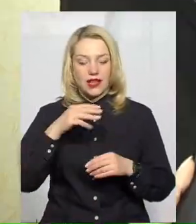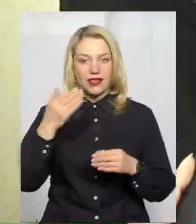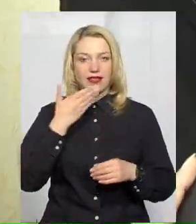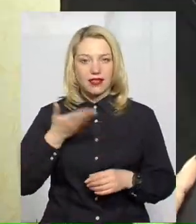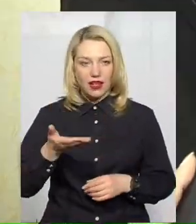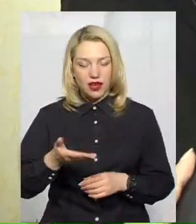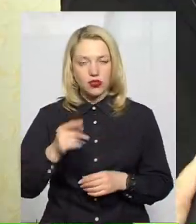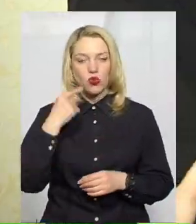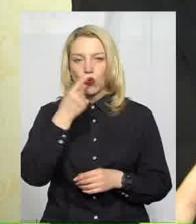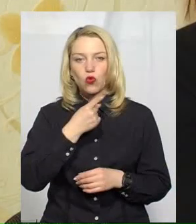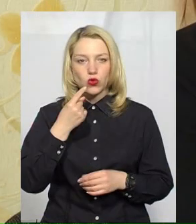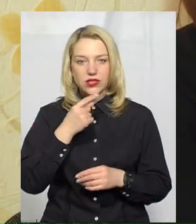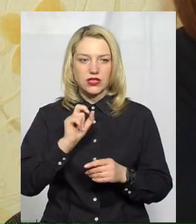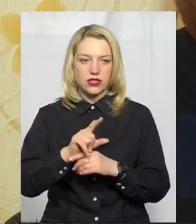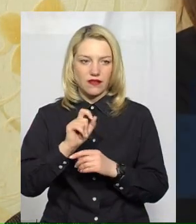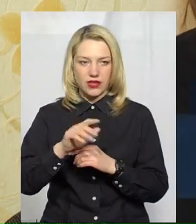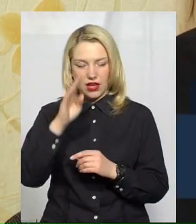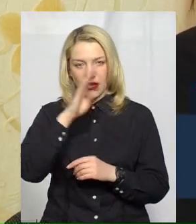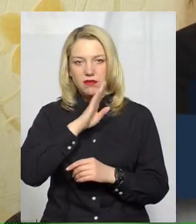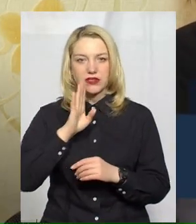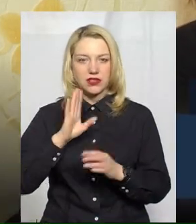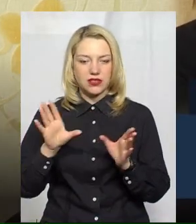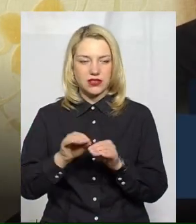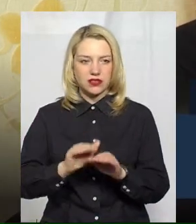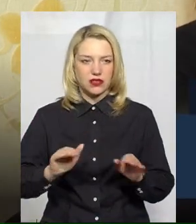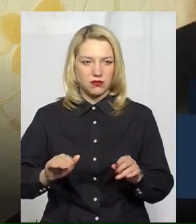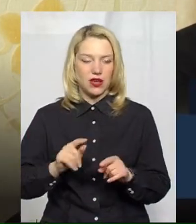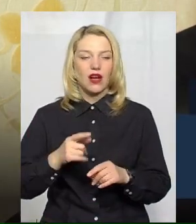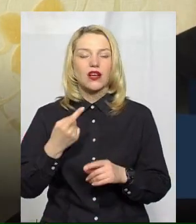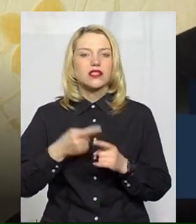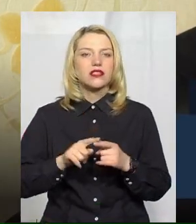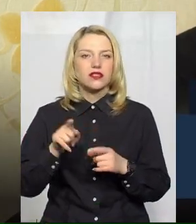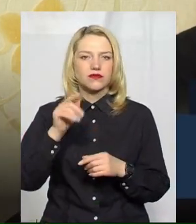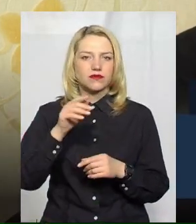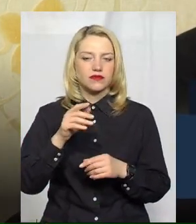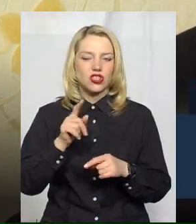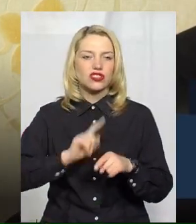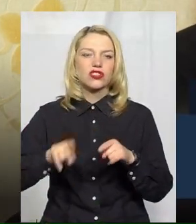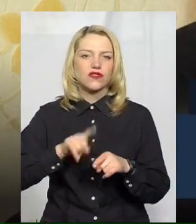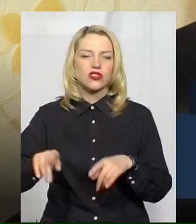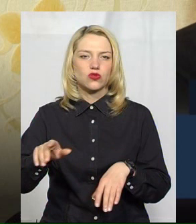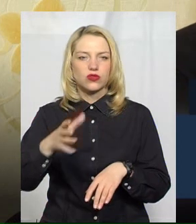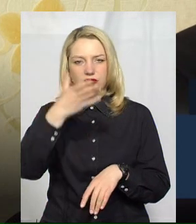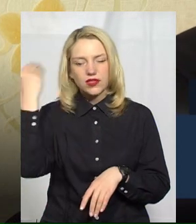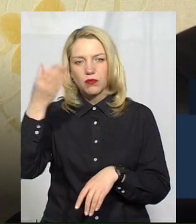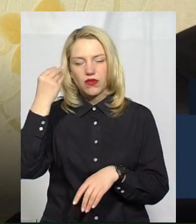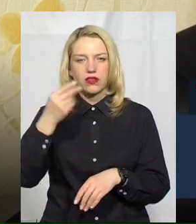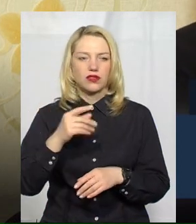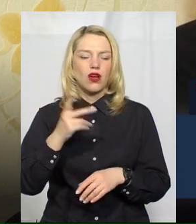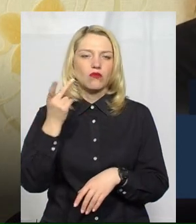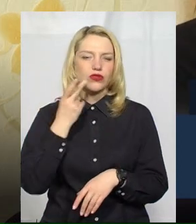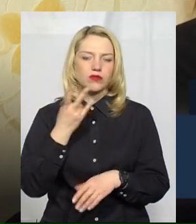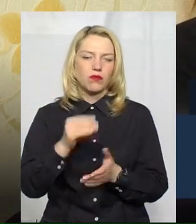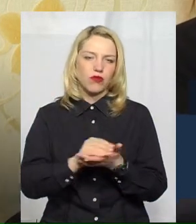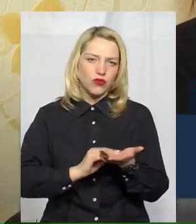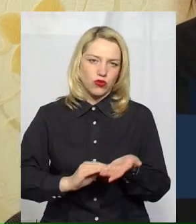разом з батьками, вчителька додає. Вони дуже швидко забувають. Треба постійне повторювання, постійний контроль.